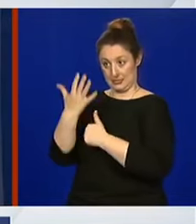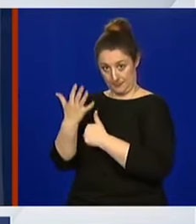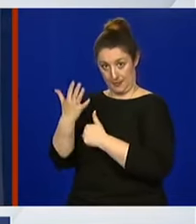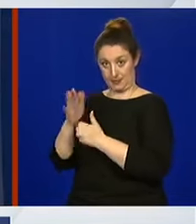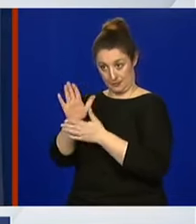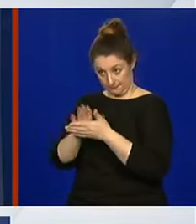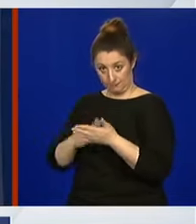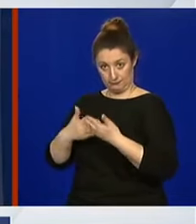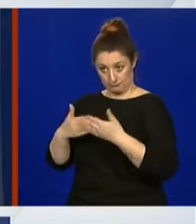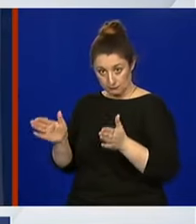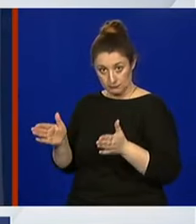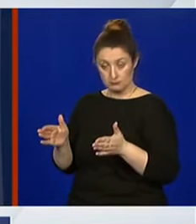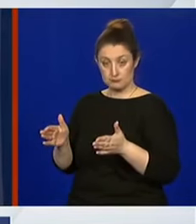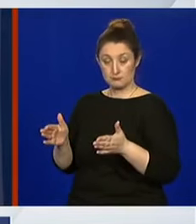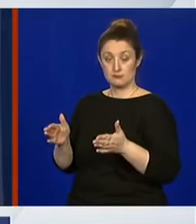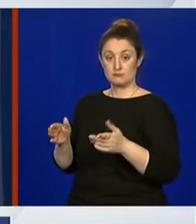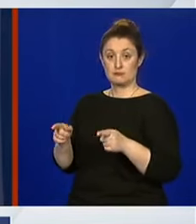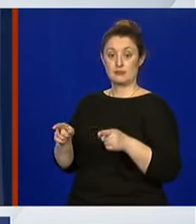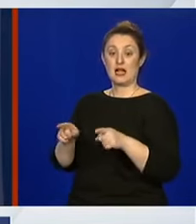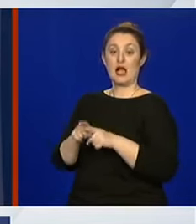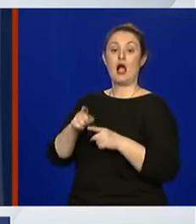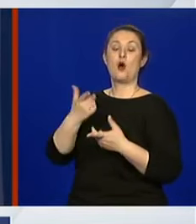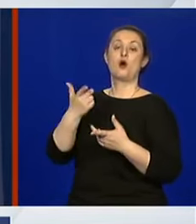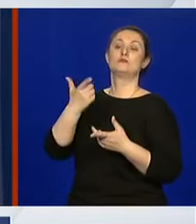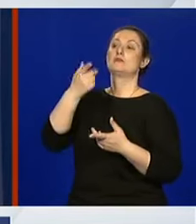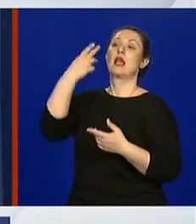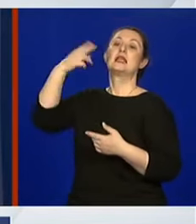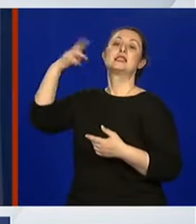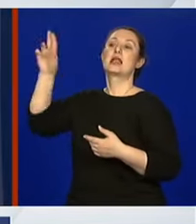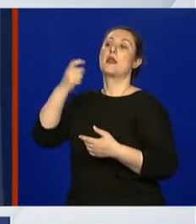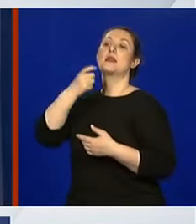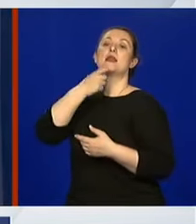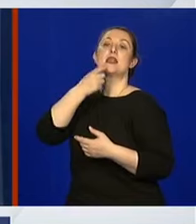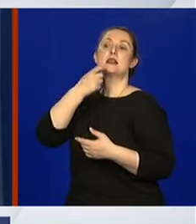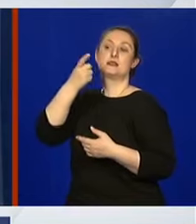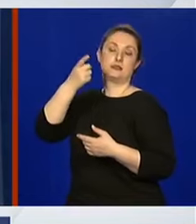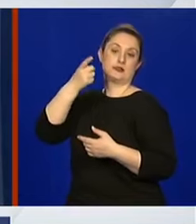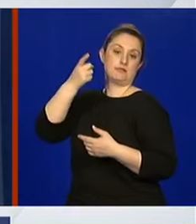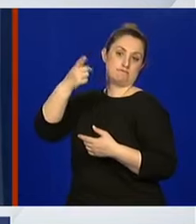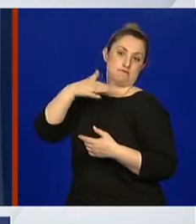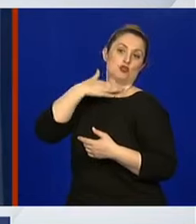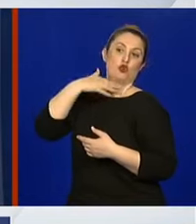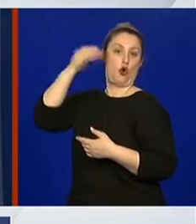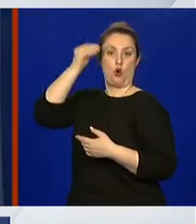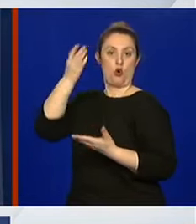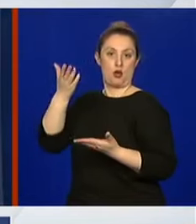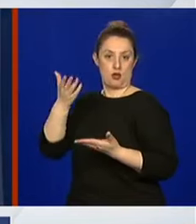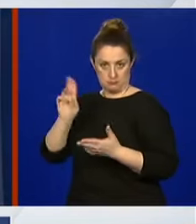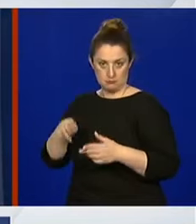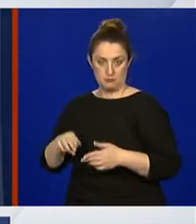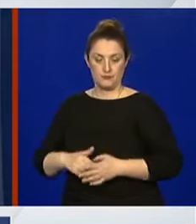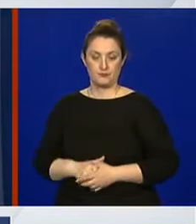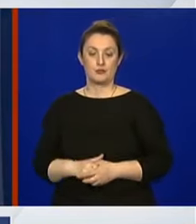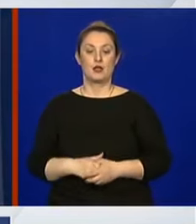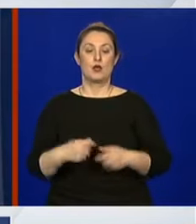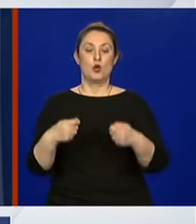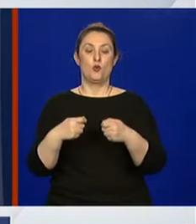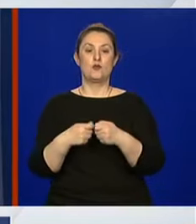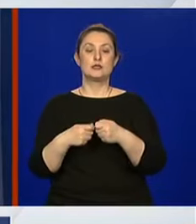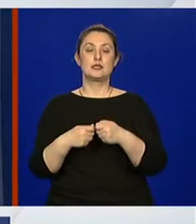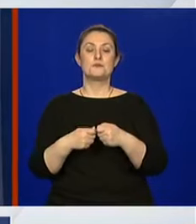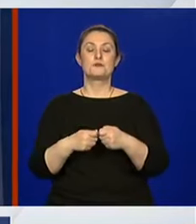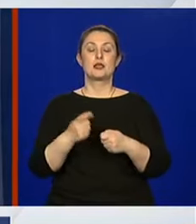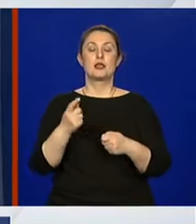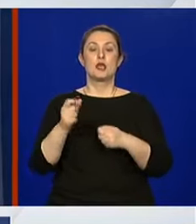izvanškolske aktivnosti, poput škola stranih jezika, koje imaju inače manje grupe? Hvala. Dakle, što se tiče studenta iz BiH,